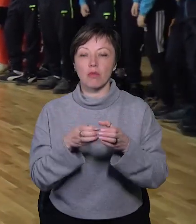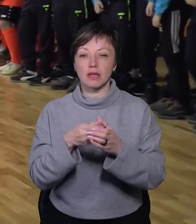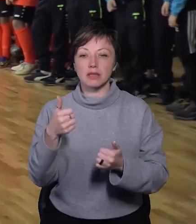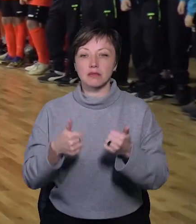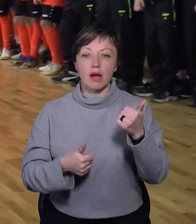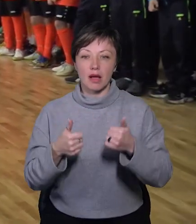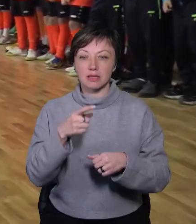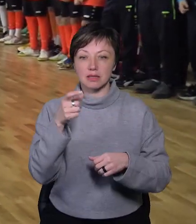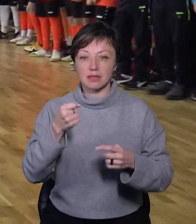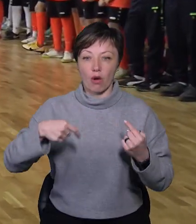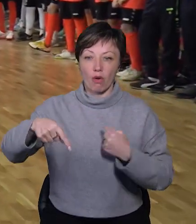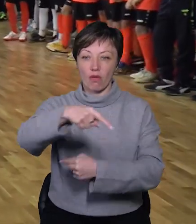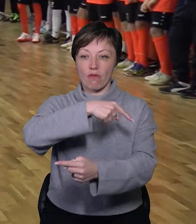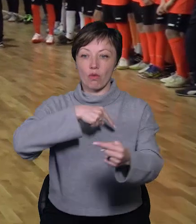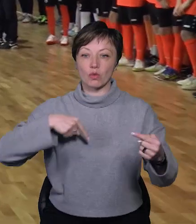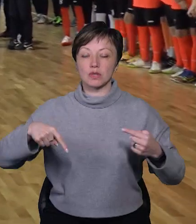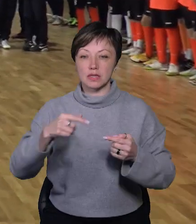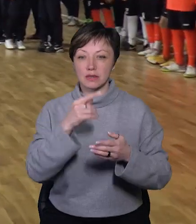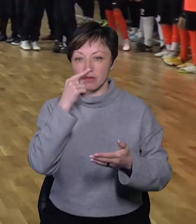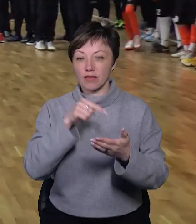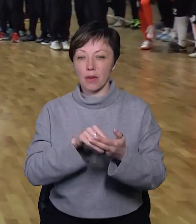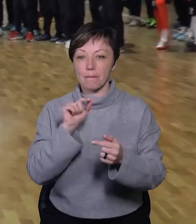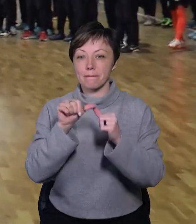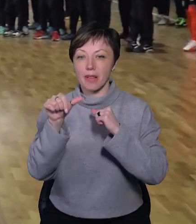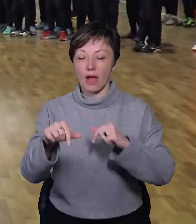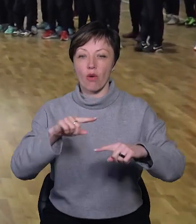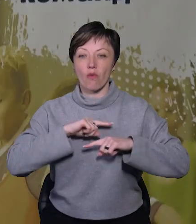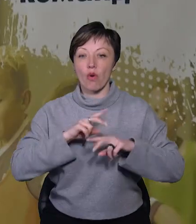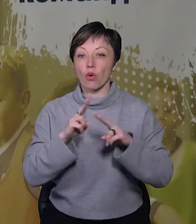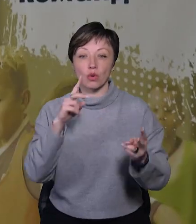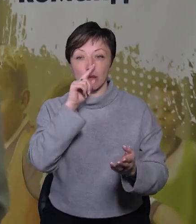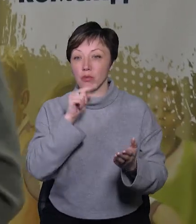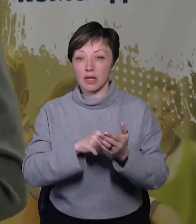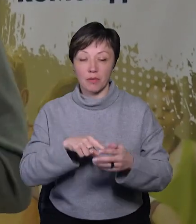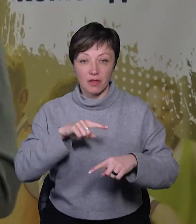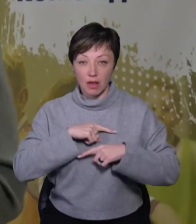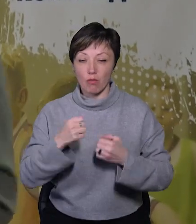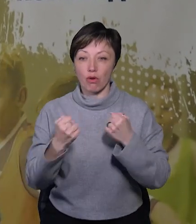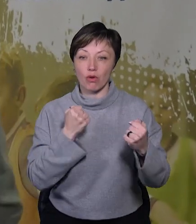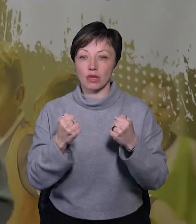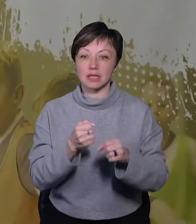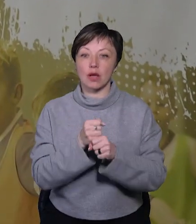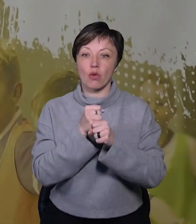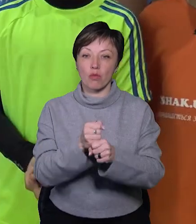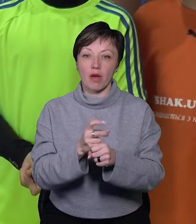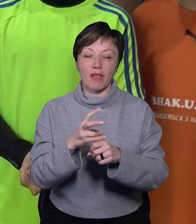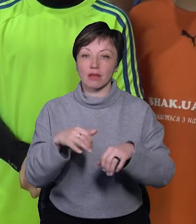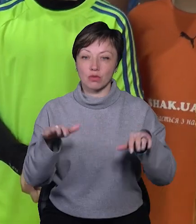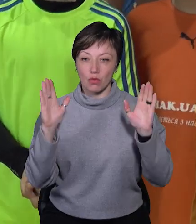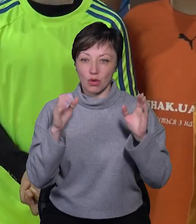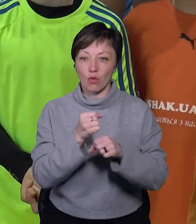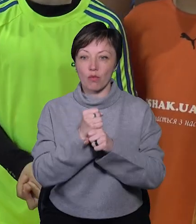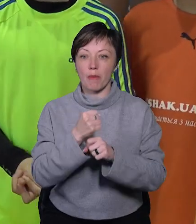змагались за коловою системою за вихід у плей-офф. Згодом ті, хто не потрапив до фіналу, боролися за кубок нескорених та